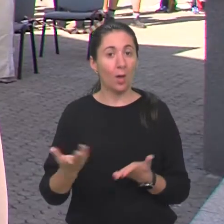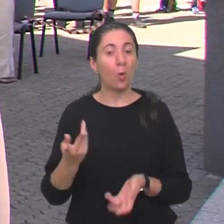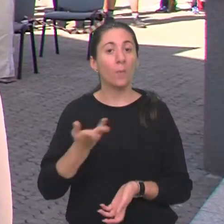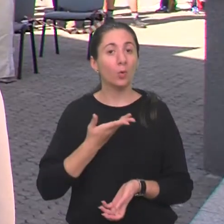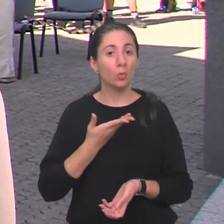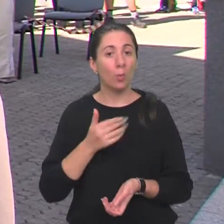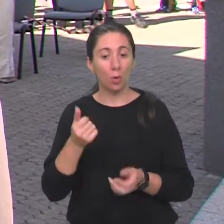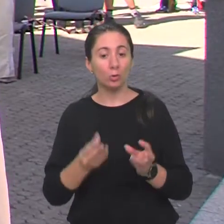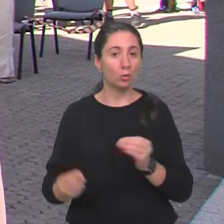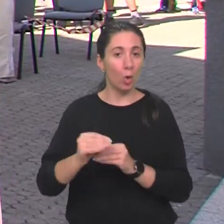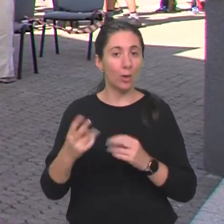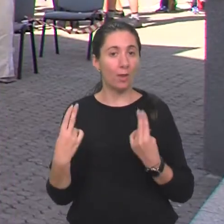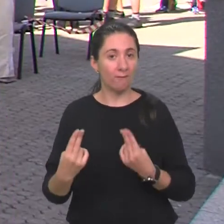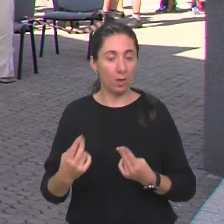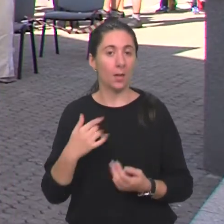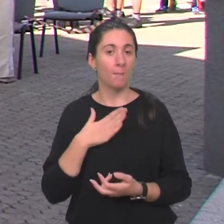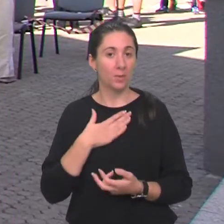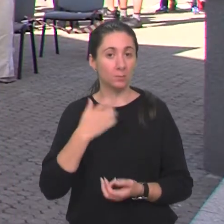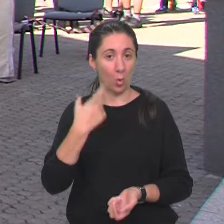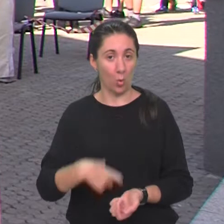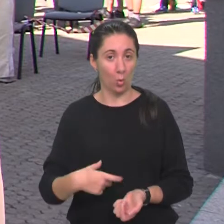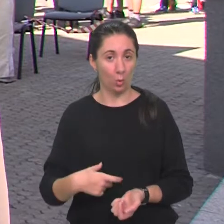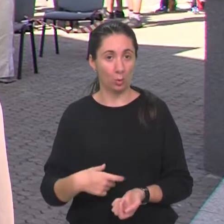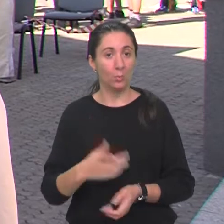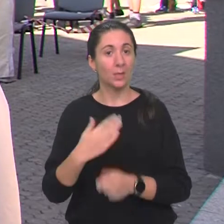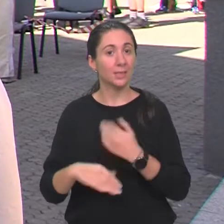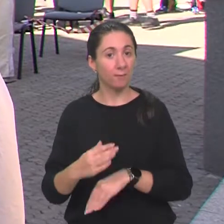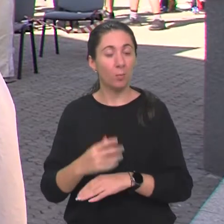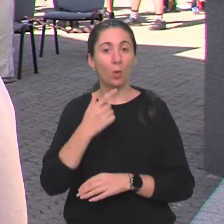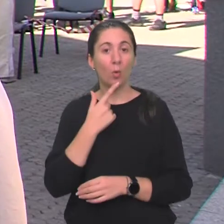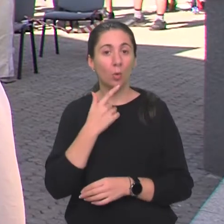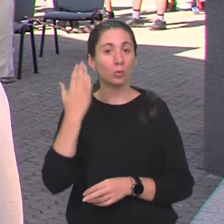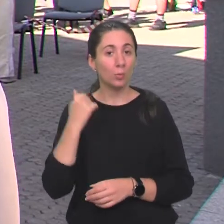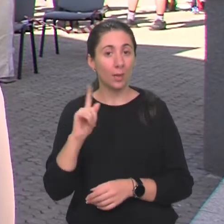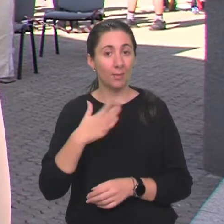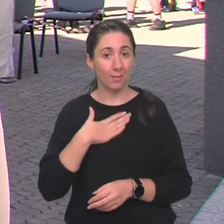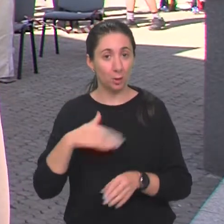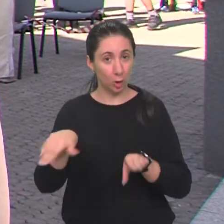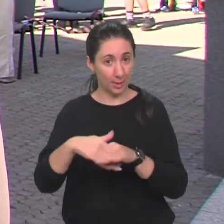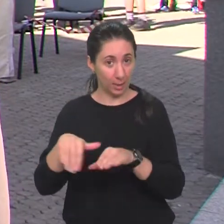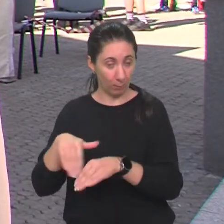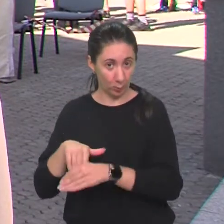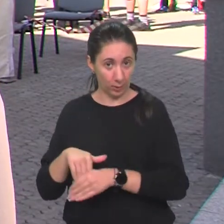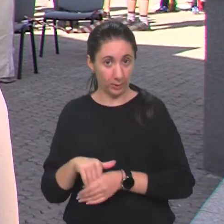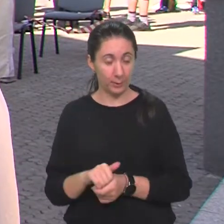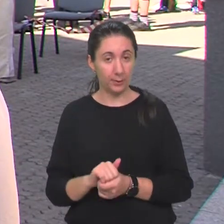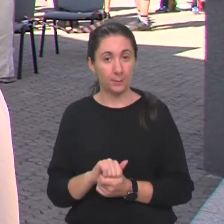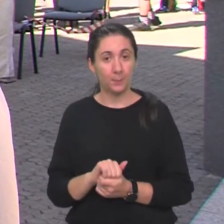bi dobio na dodanoj vrijednosti, mi smo osobe sa invaliditetom, koje su ujedno bili i naši zaposlenici,